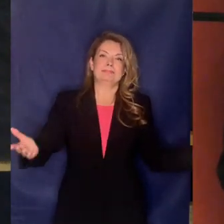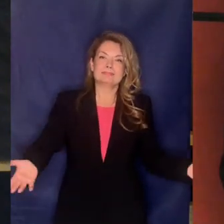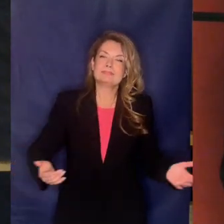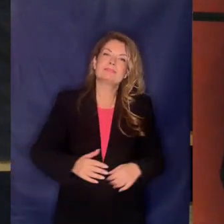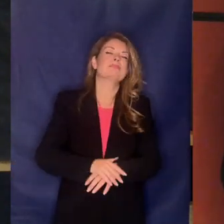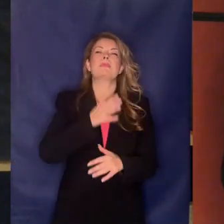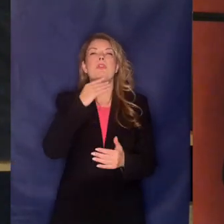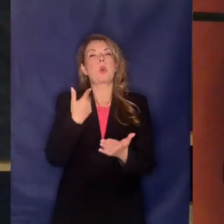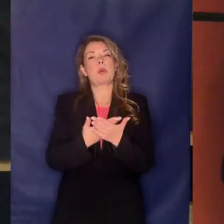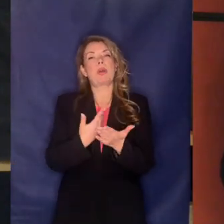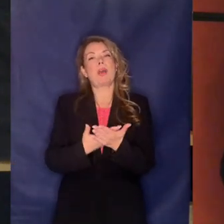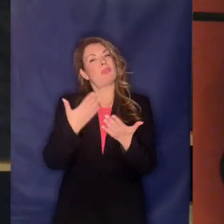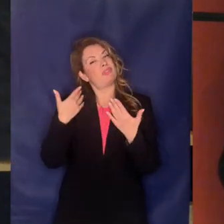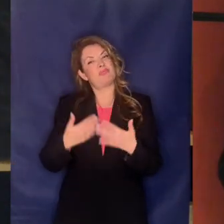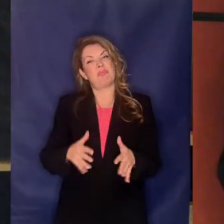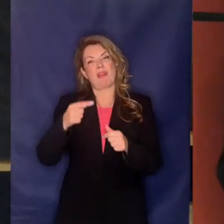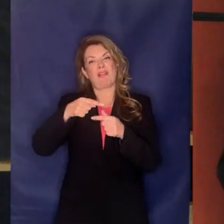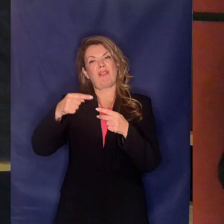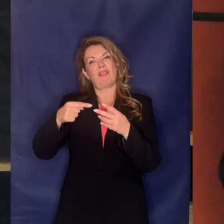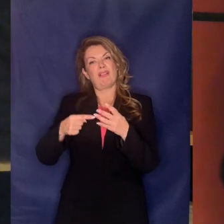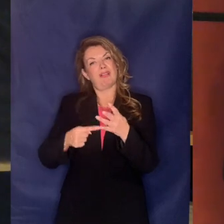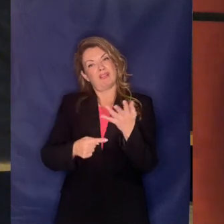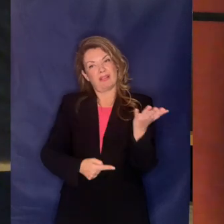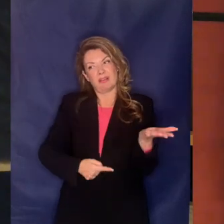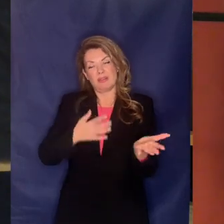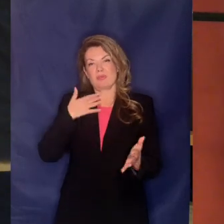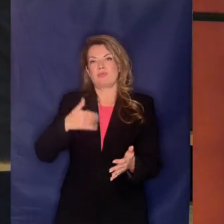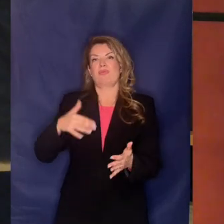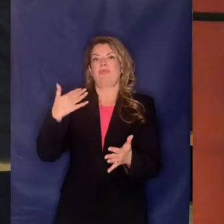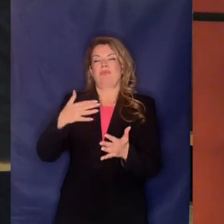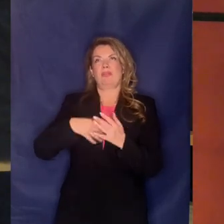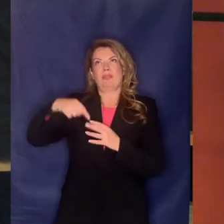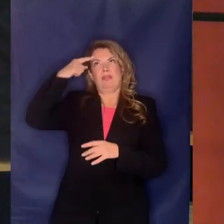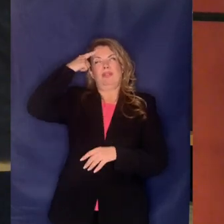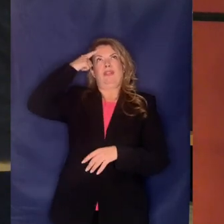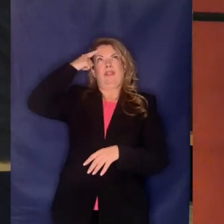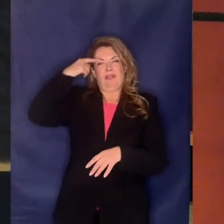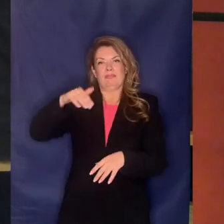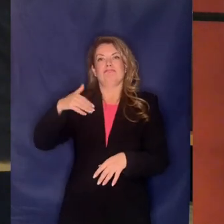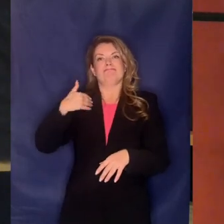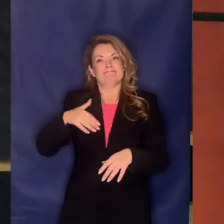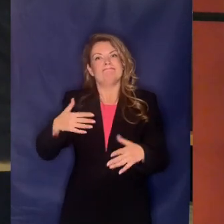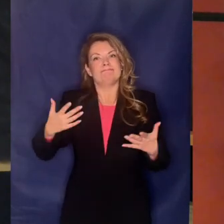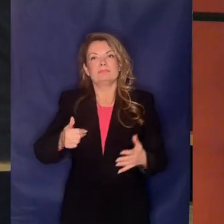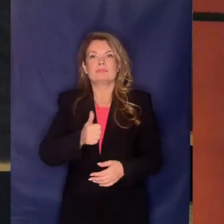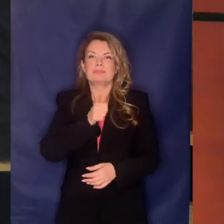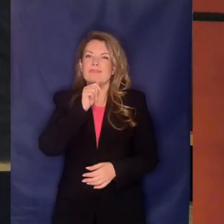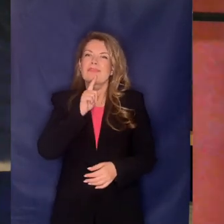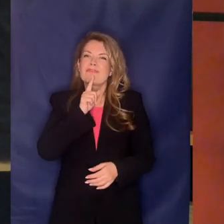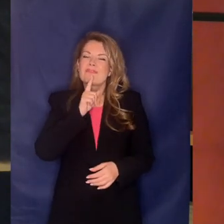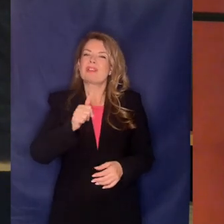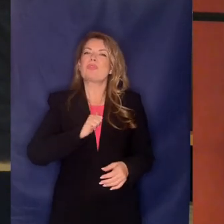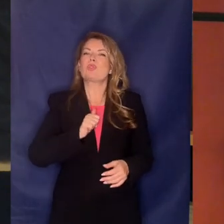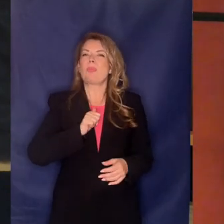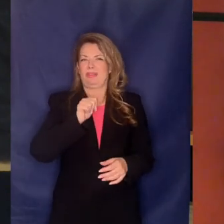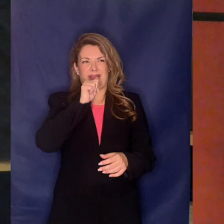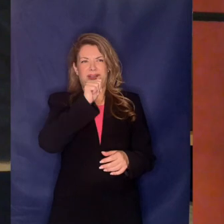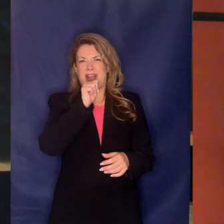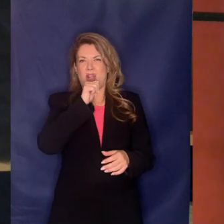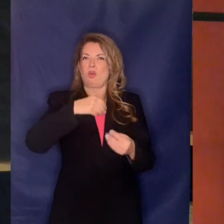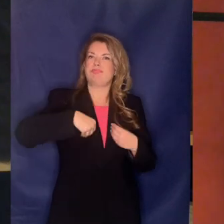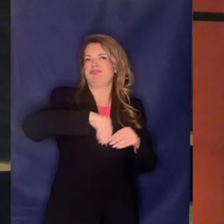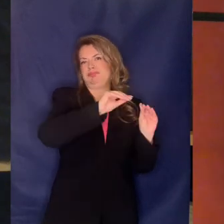στοιχεία να ιδιωτικοποιήσει τη διαχείριση του νερού με